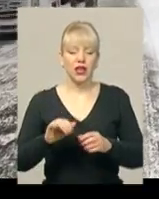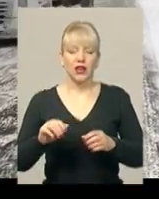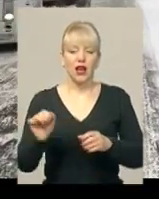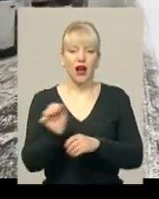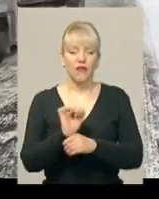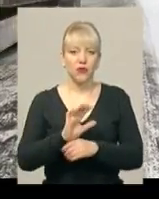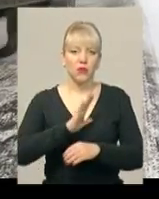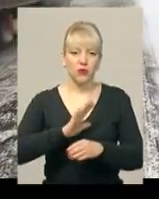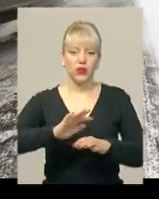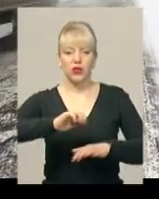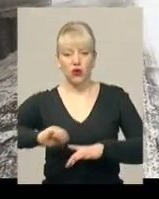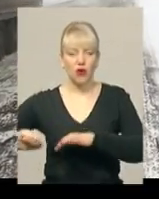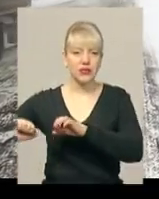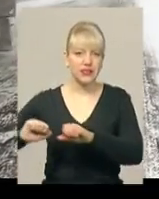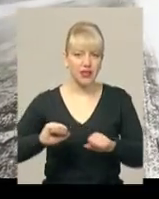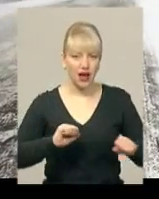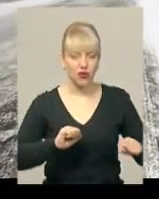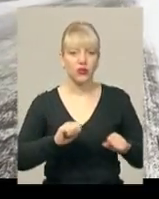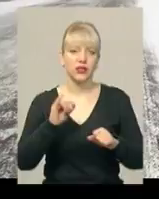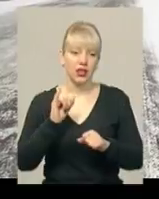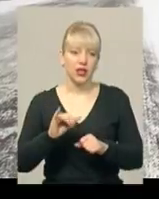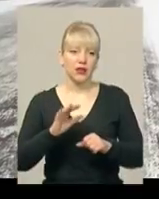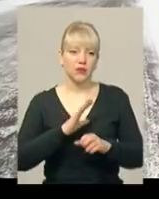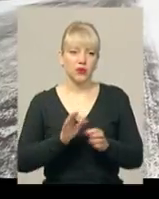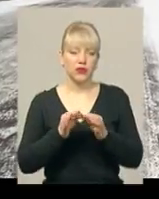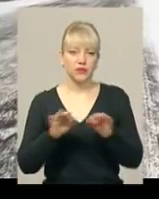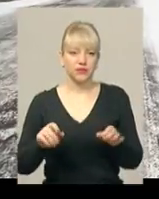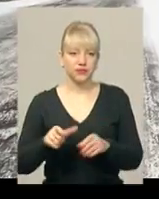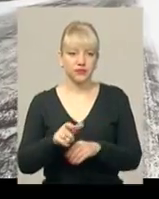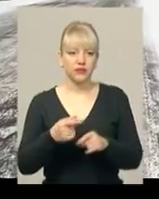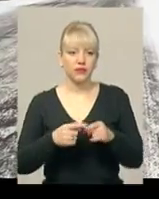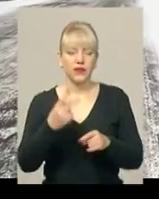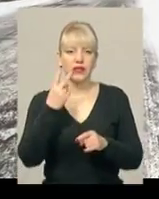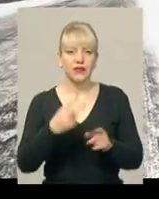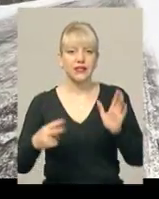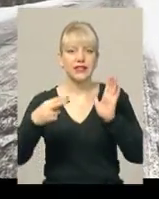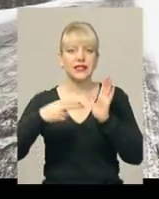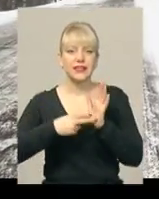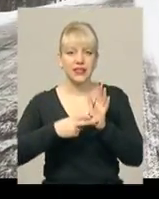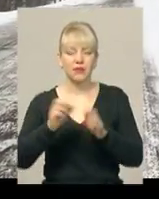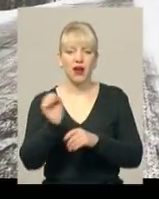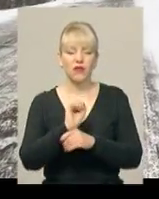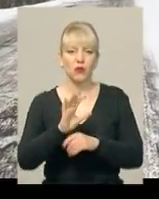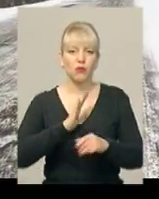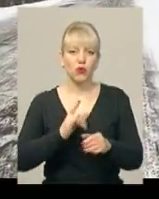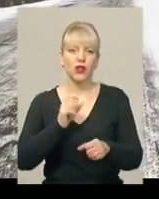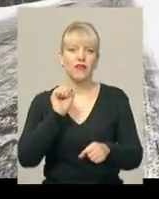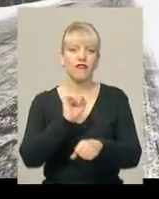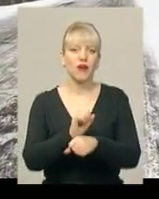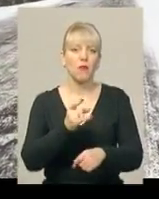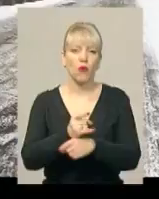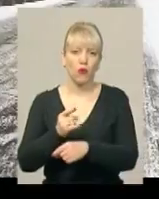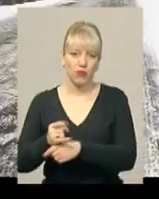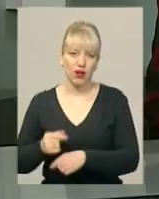і рух були відновлені. В цьому в пробці перебувало близько 27 автомобілів, протягом півгодини затор був ліквідований.